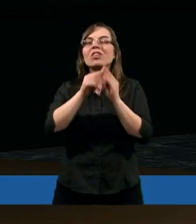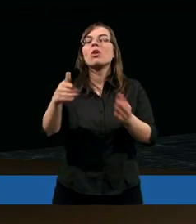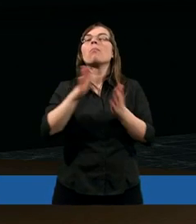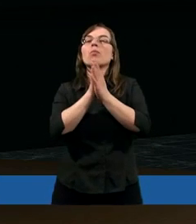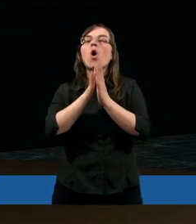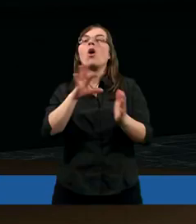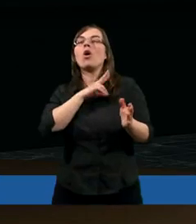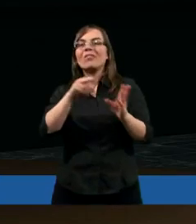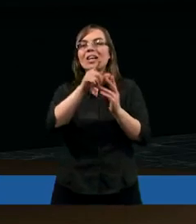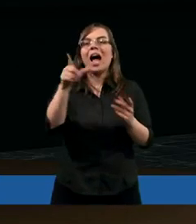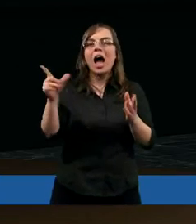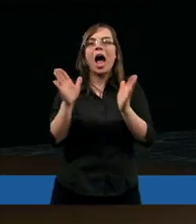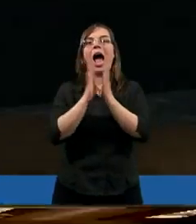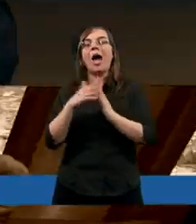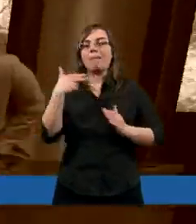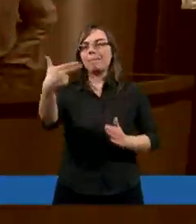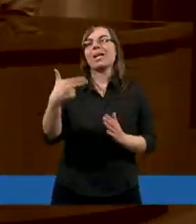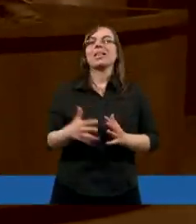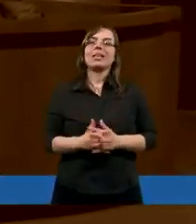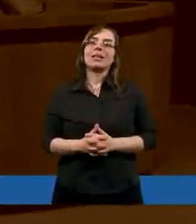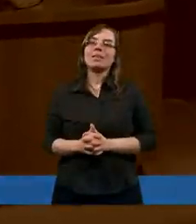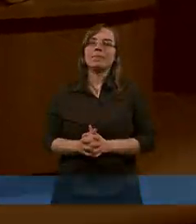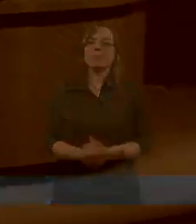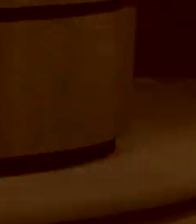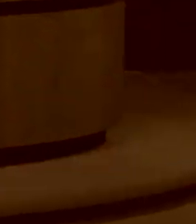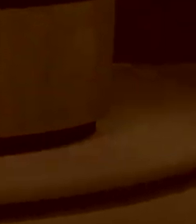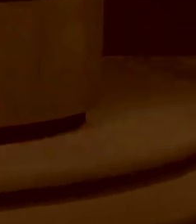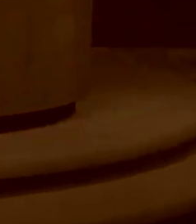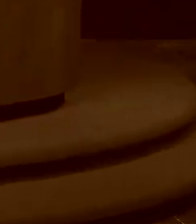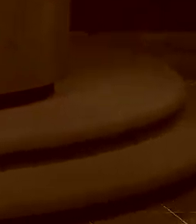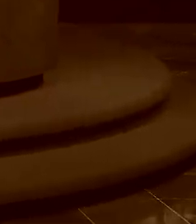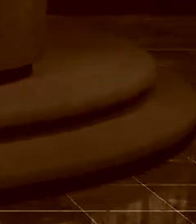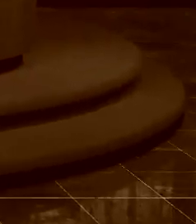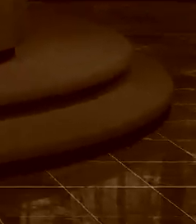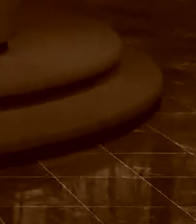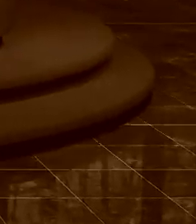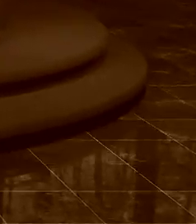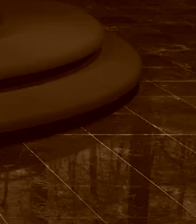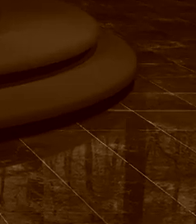Pana naszego. Amen. Amin. Muzyka